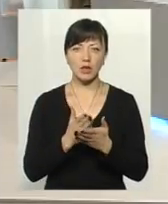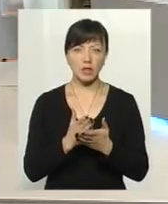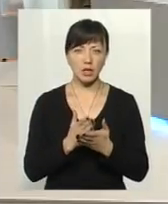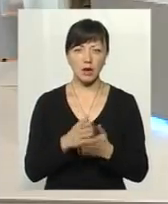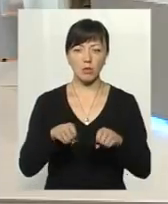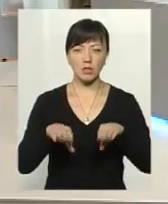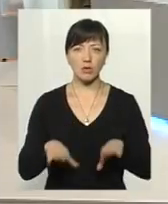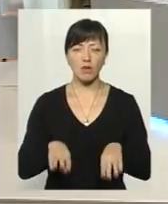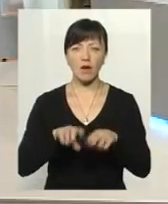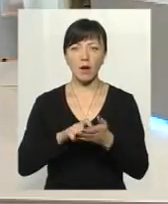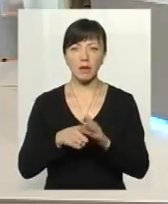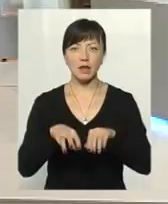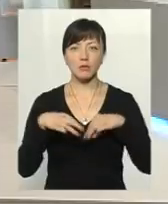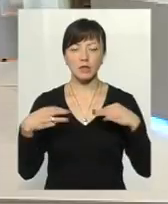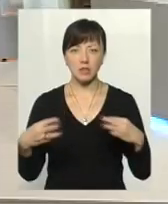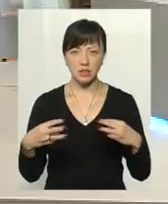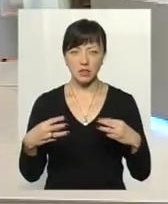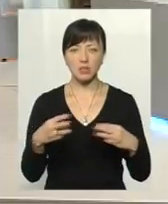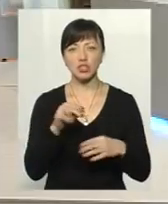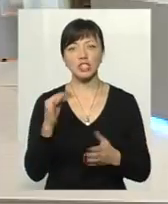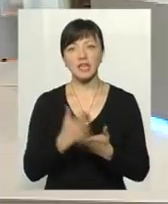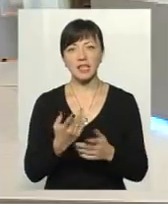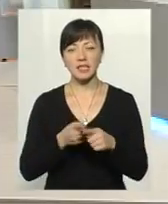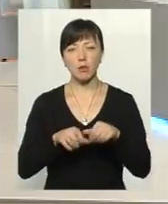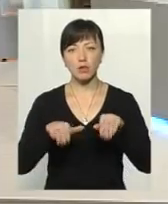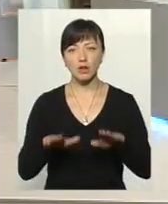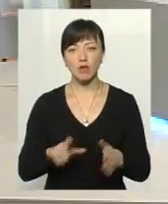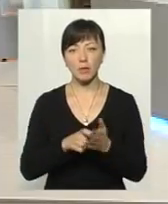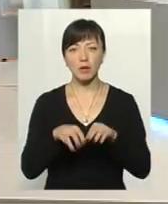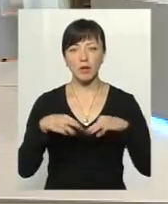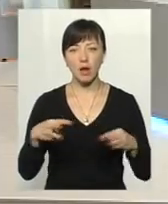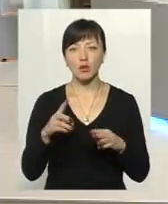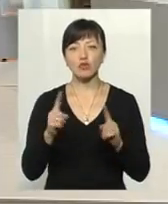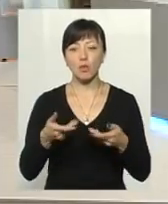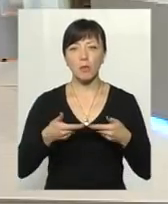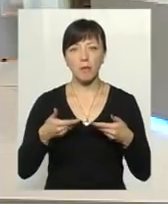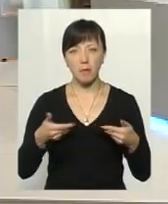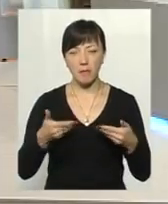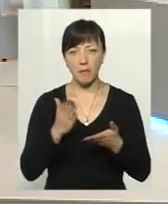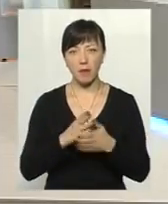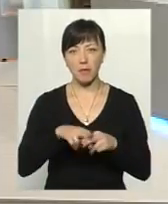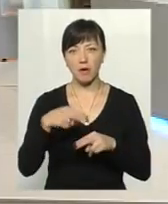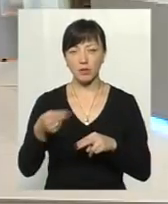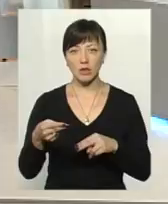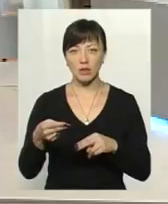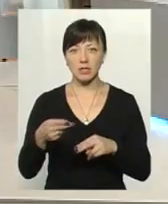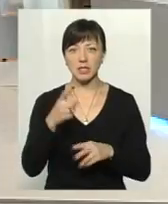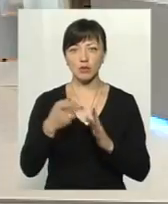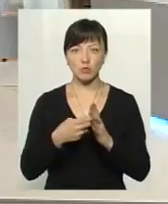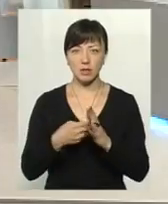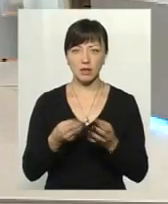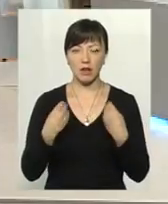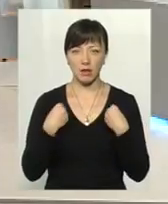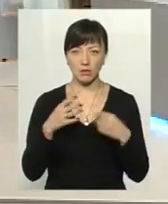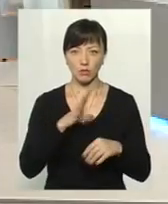міністрів. Ласка, будь ласка, чи є це повинна керівниця, чи ми маємо право повертати споживачі за субсидію, яка нам